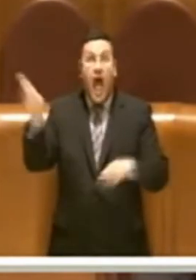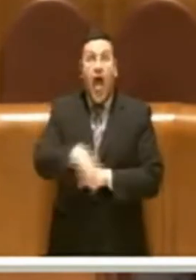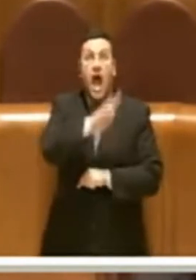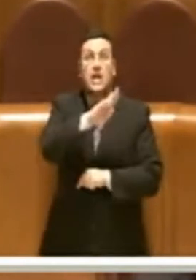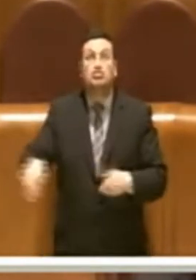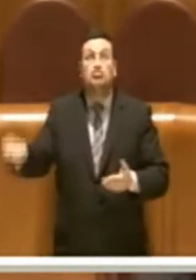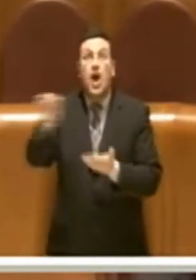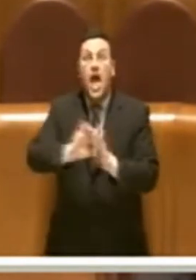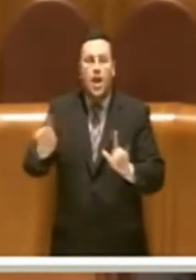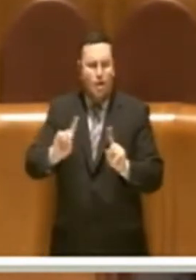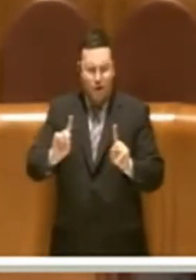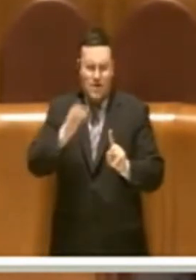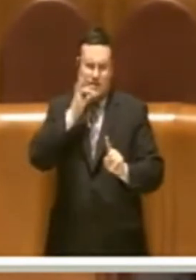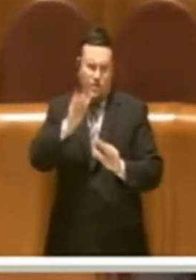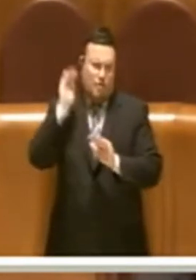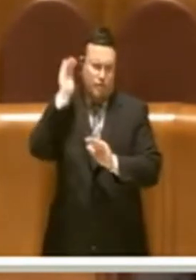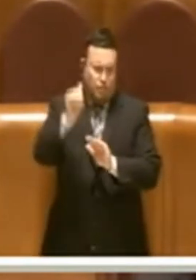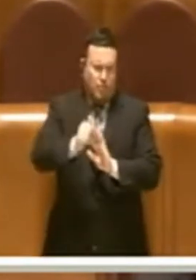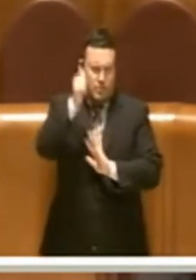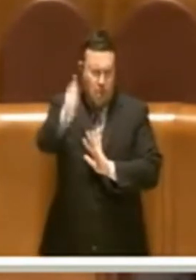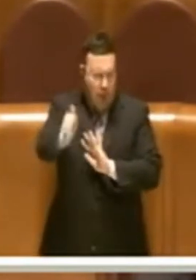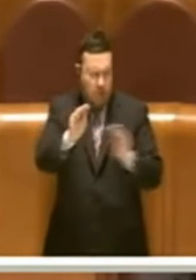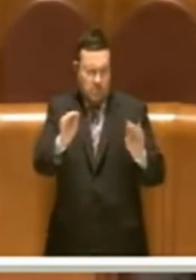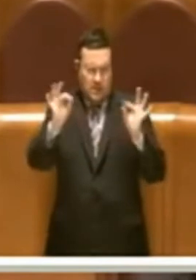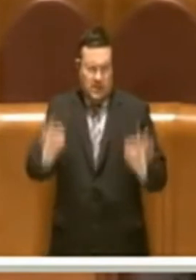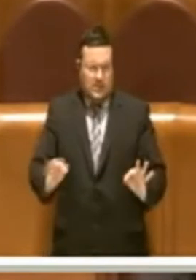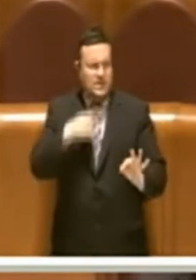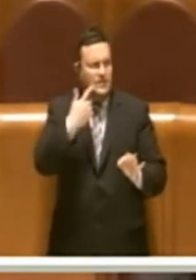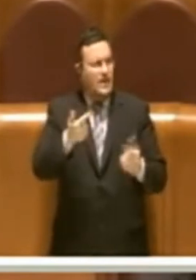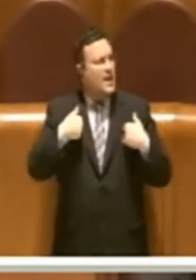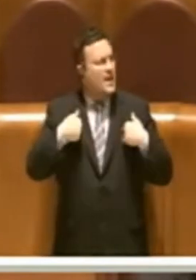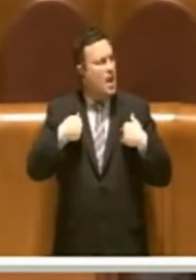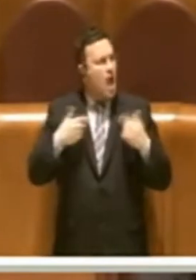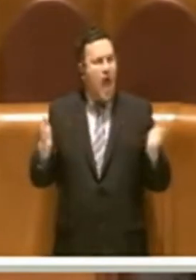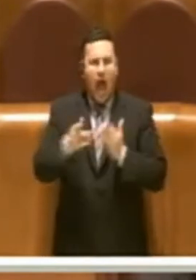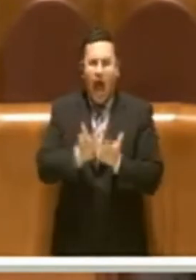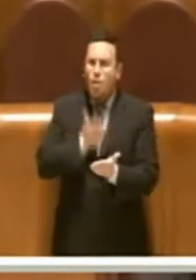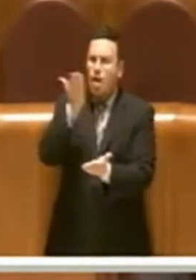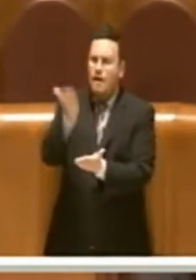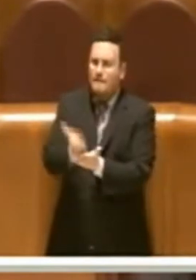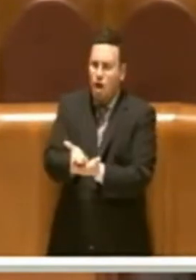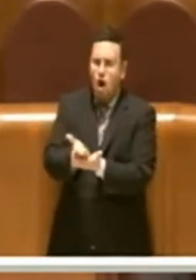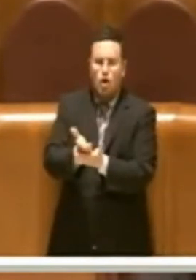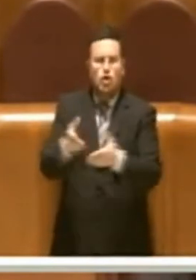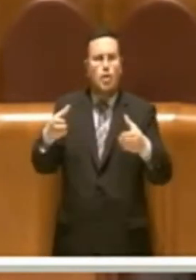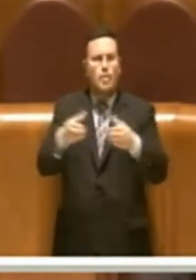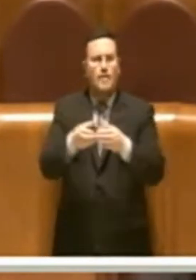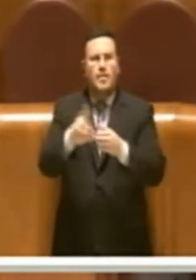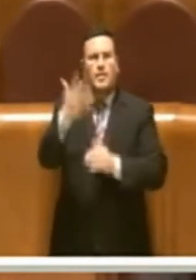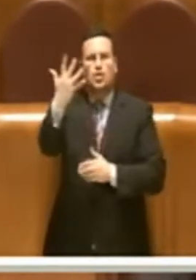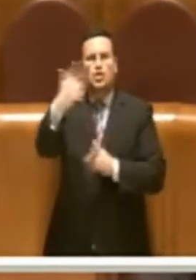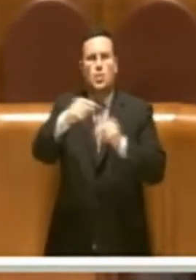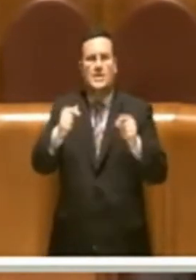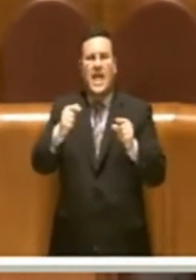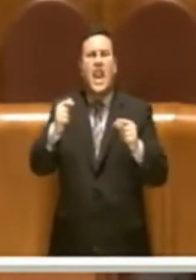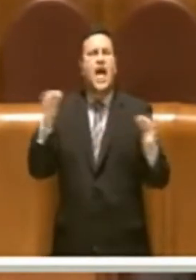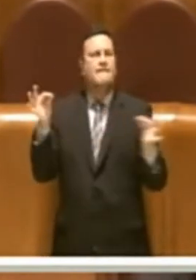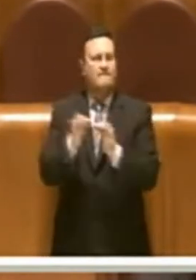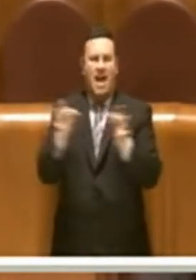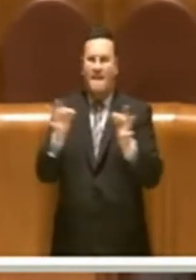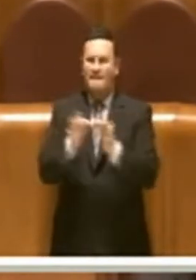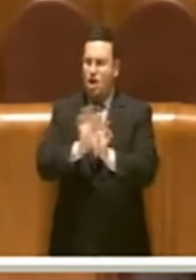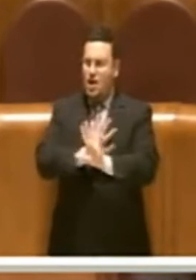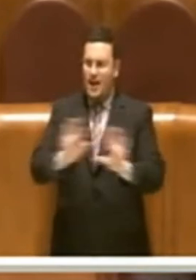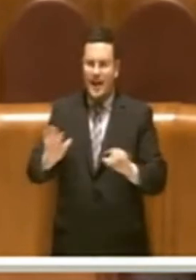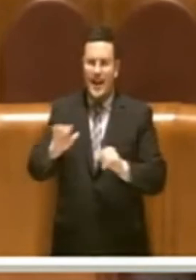spazio negli esercizi futuri. Quindi consiglio all'Aula il voto favorevole del gruppo del Movimento 5 Stelle alla variazione